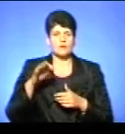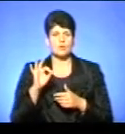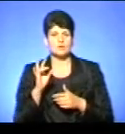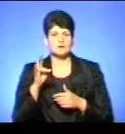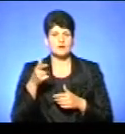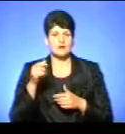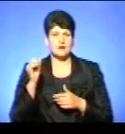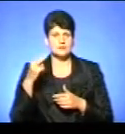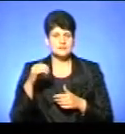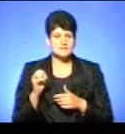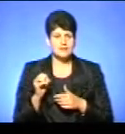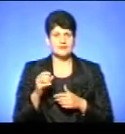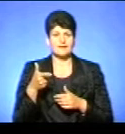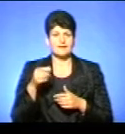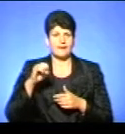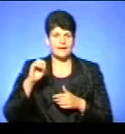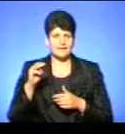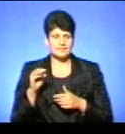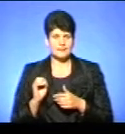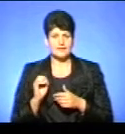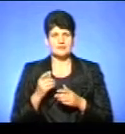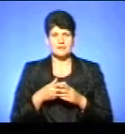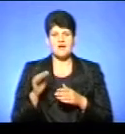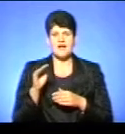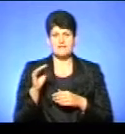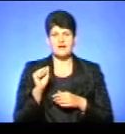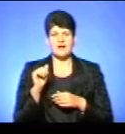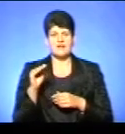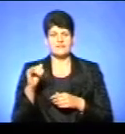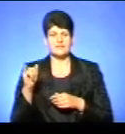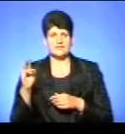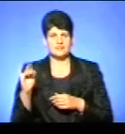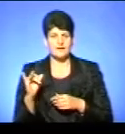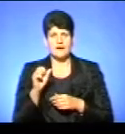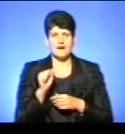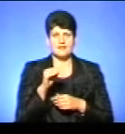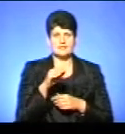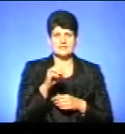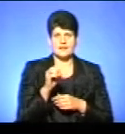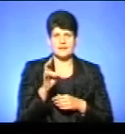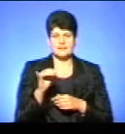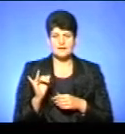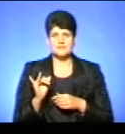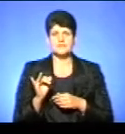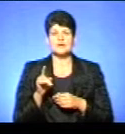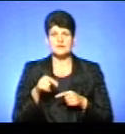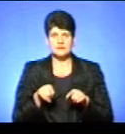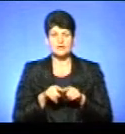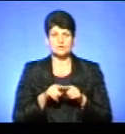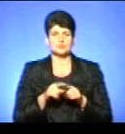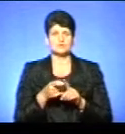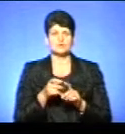«Гете». Також будуть змінні в словах із літерою «Ф». Тобто «Афіни», «Атени», як ми вже говорили. Також із буквосполученням